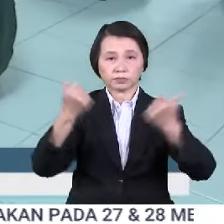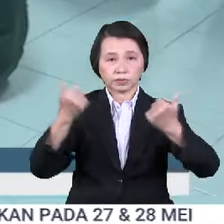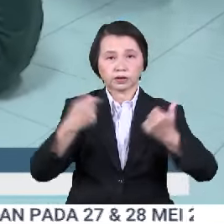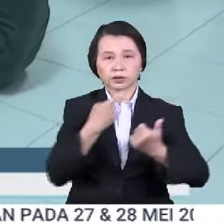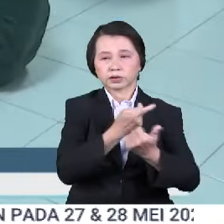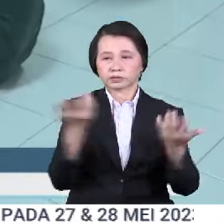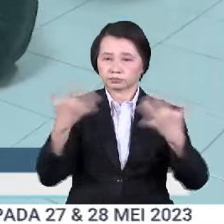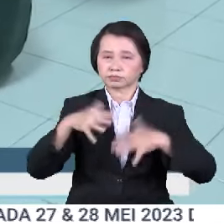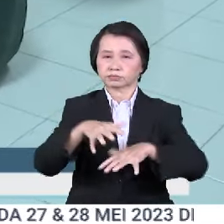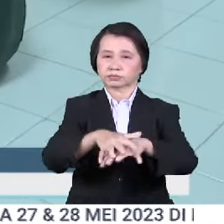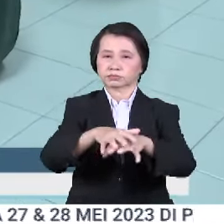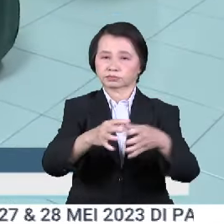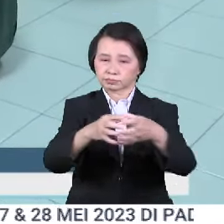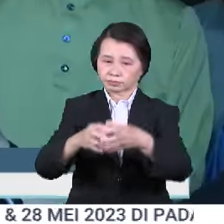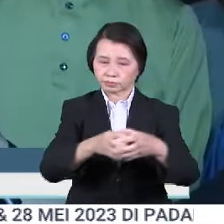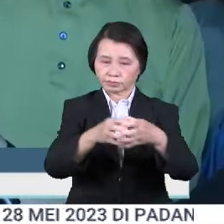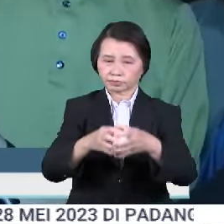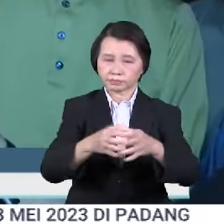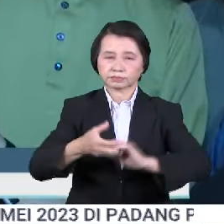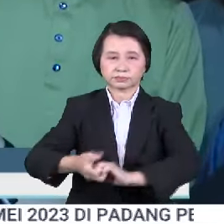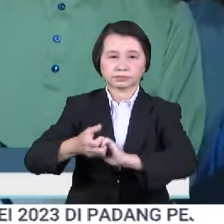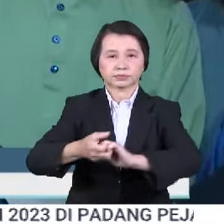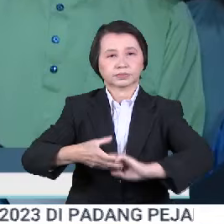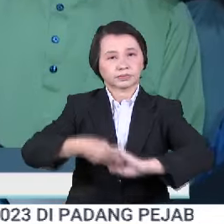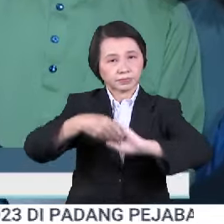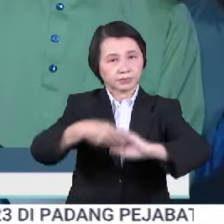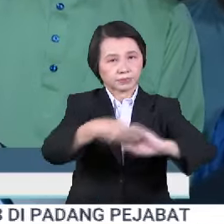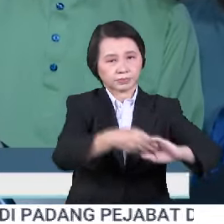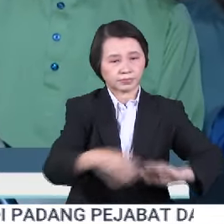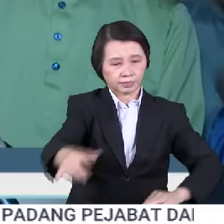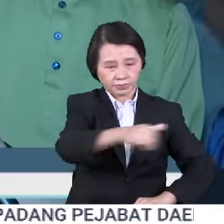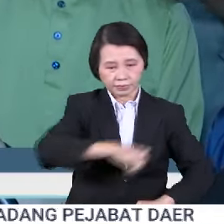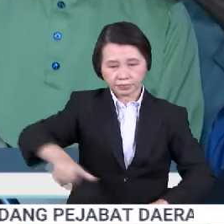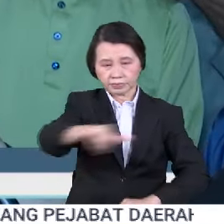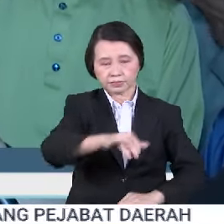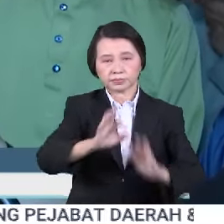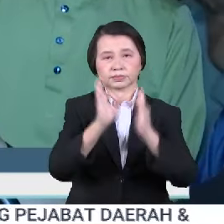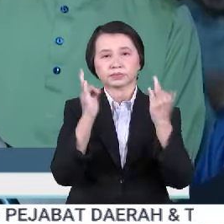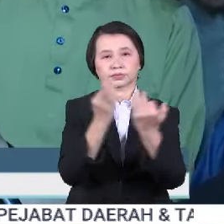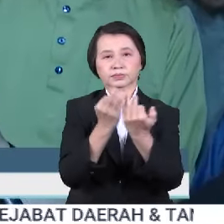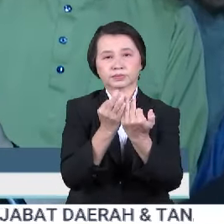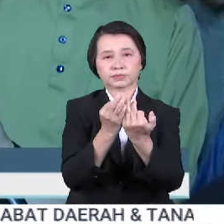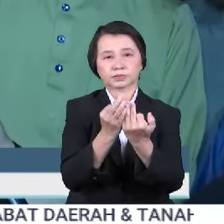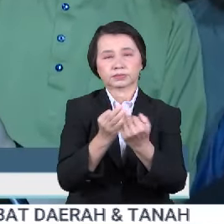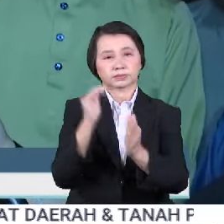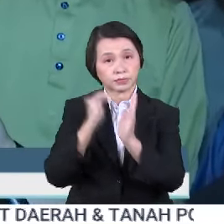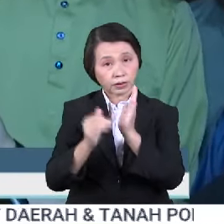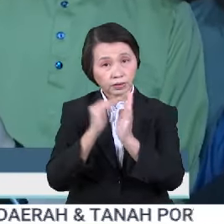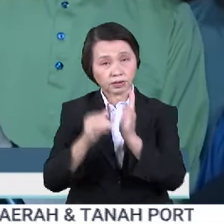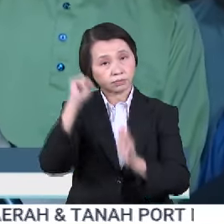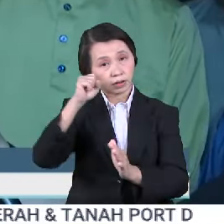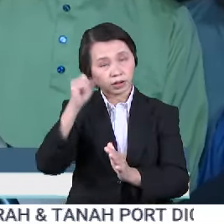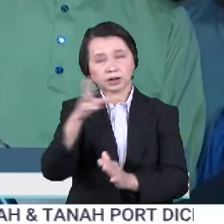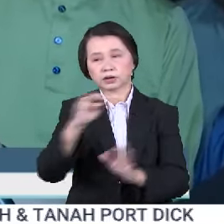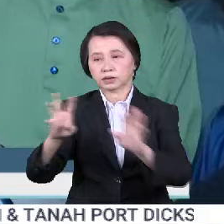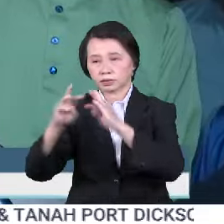dan merapatkan ikatan silaturahim, ukhwah sesama keluarga, saudara marah dan juga